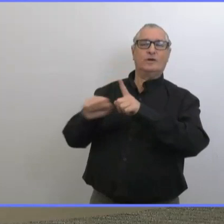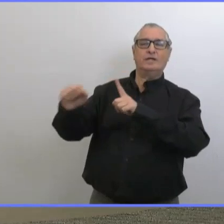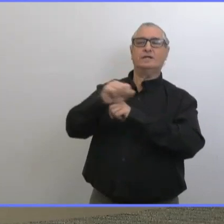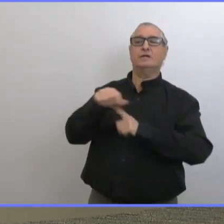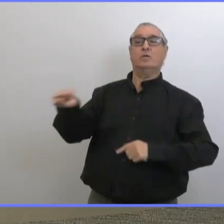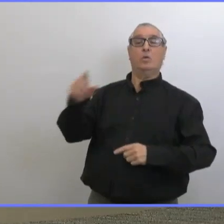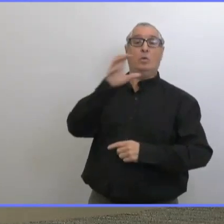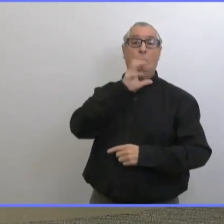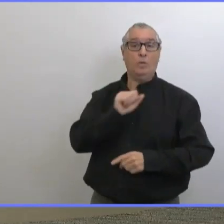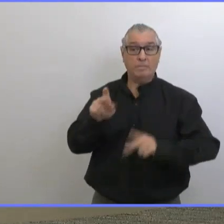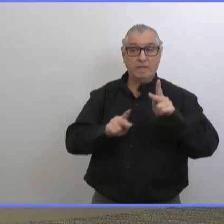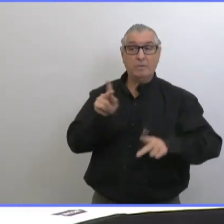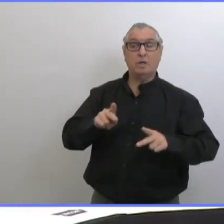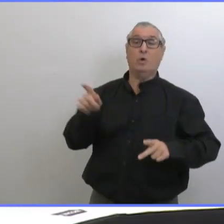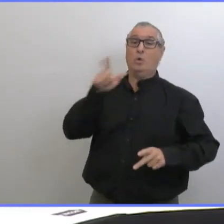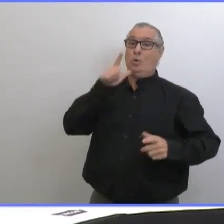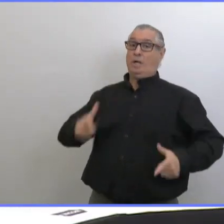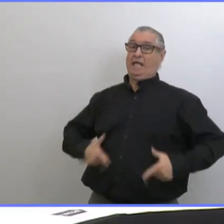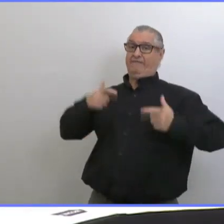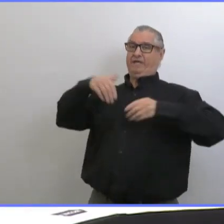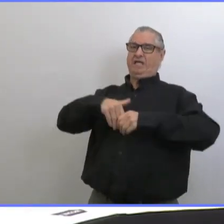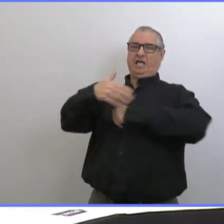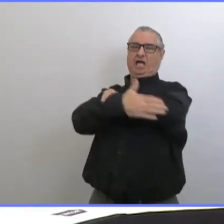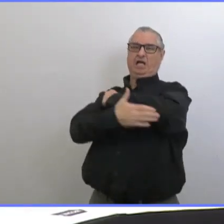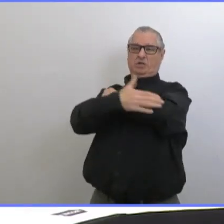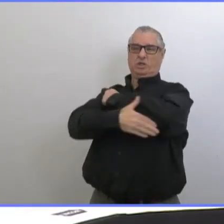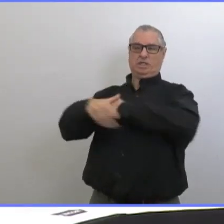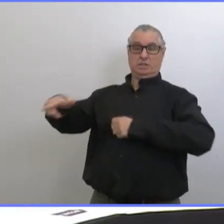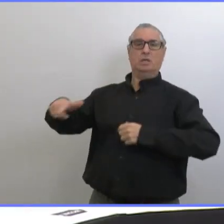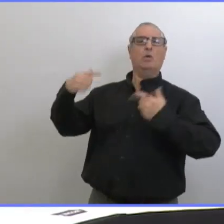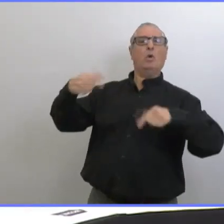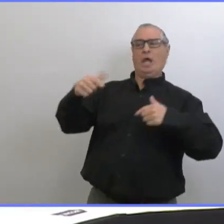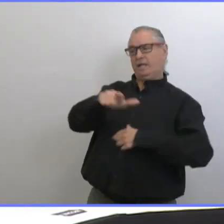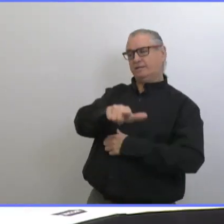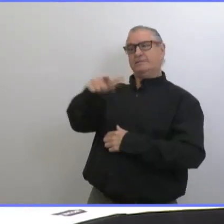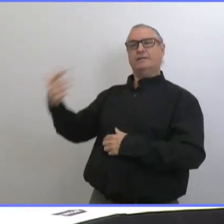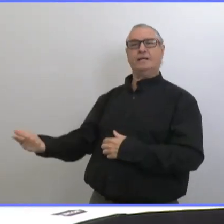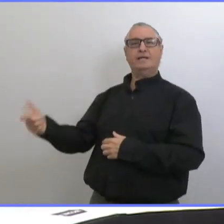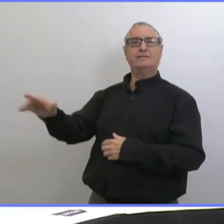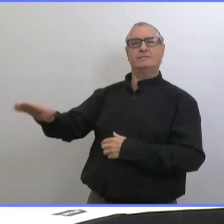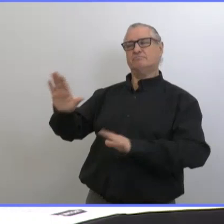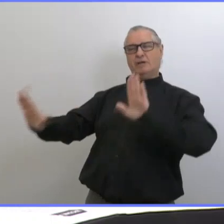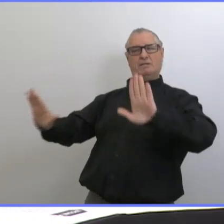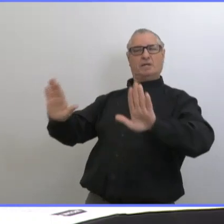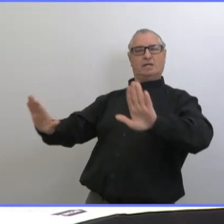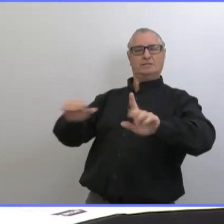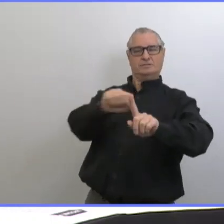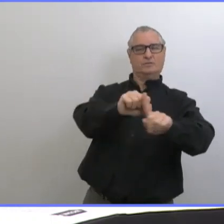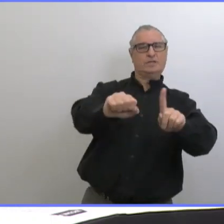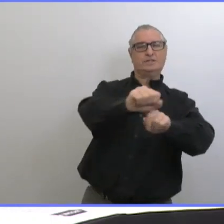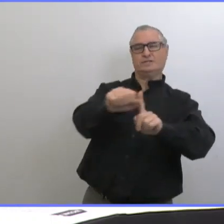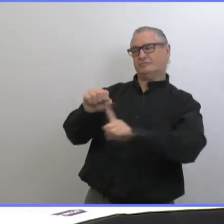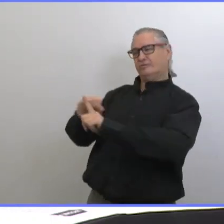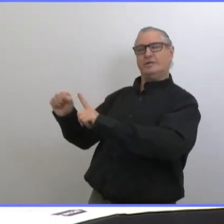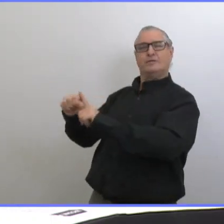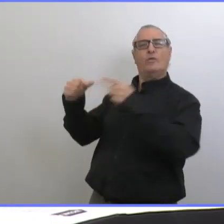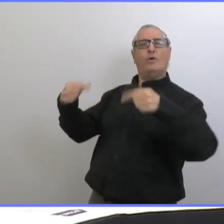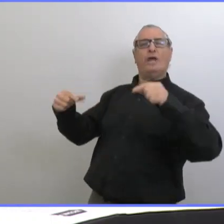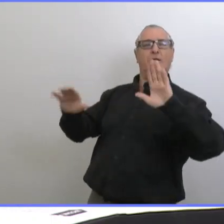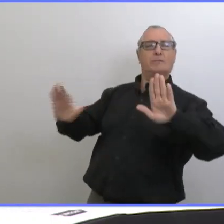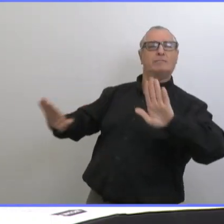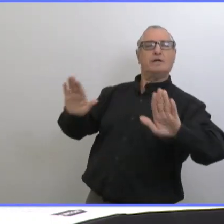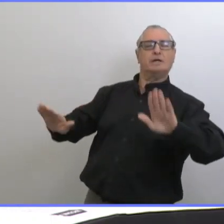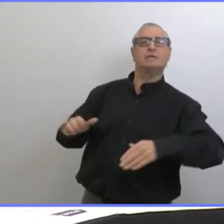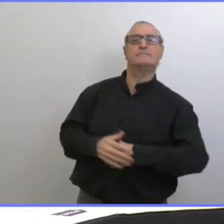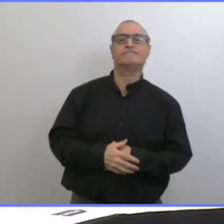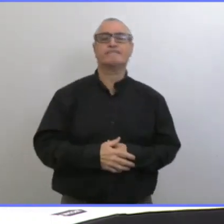pour les gens qui sont assez loin des super sites, on est vraiment content de pouvoir publier